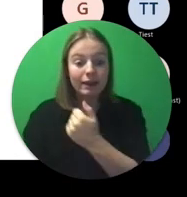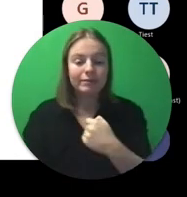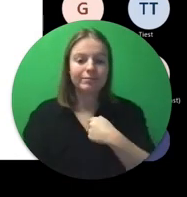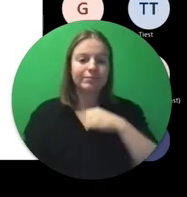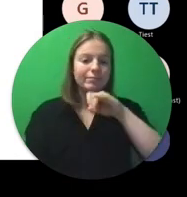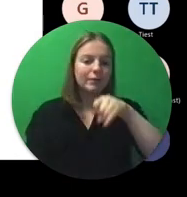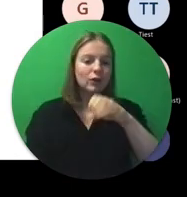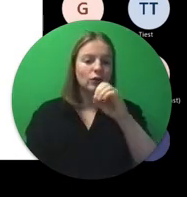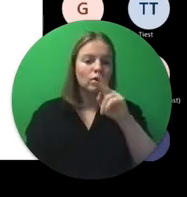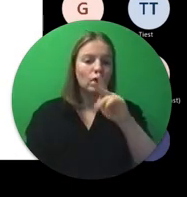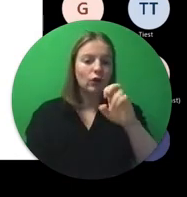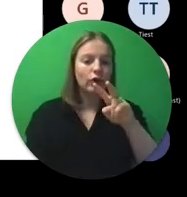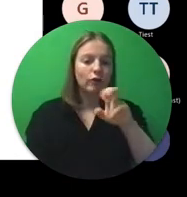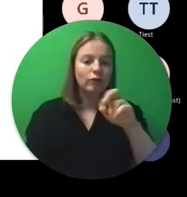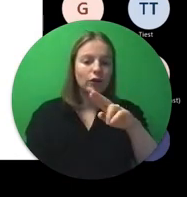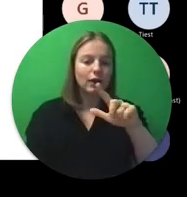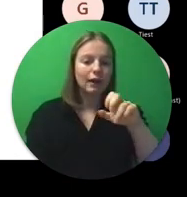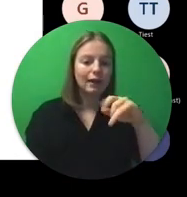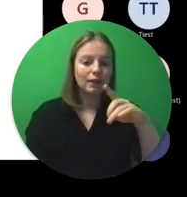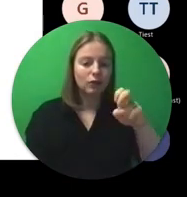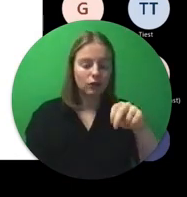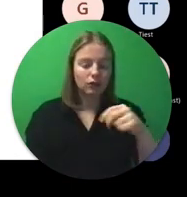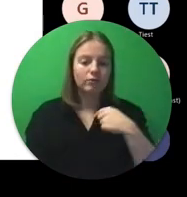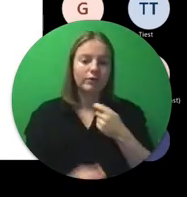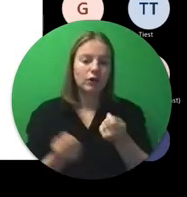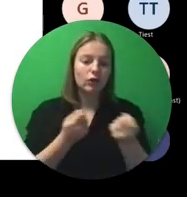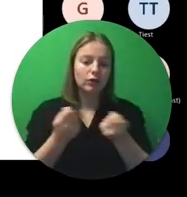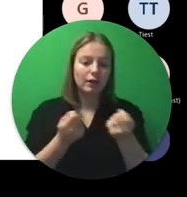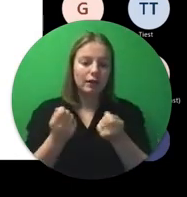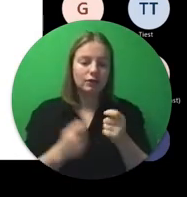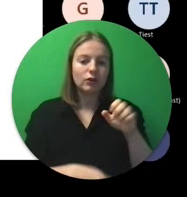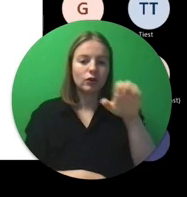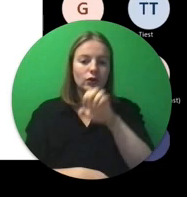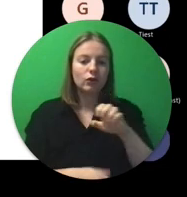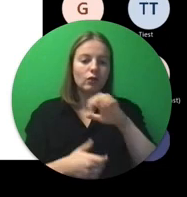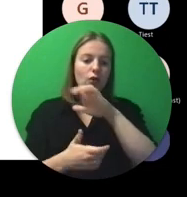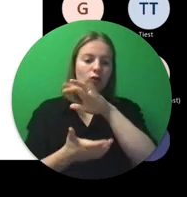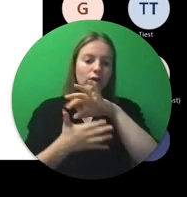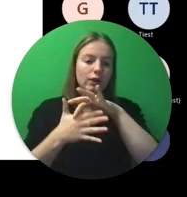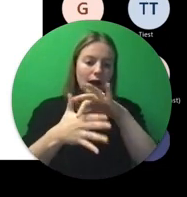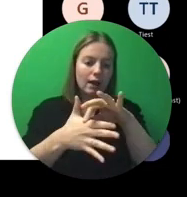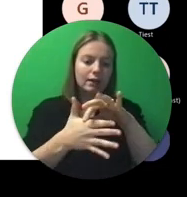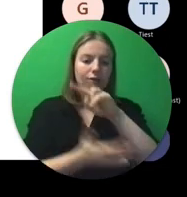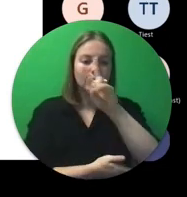ben Joke Verlinde, coördinator van het Euroguidance Vlaanderen Centrum.